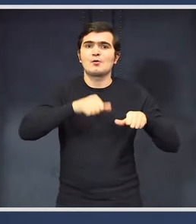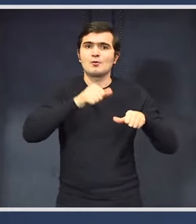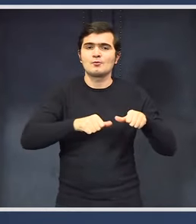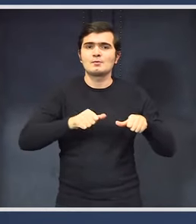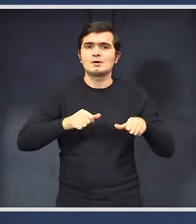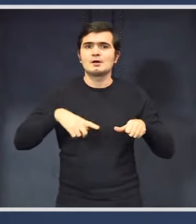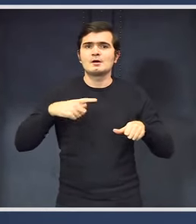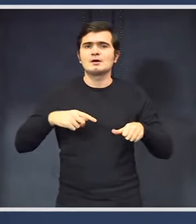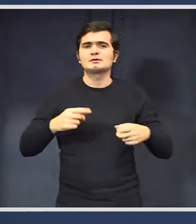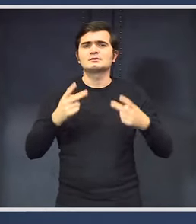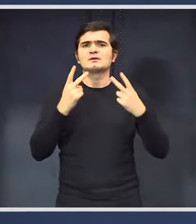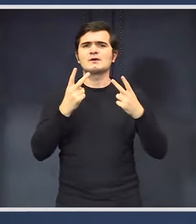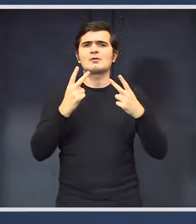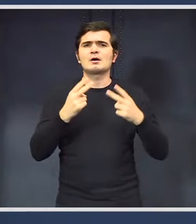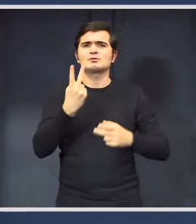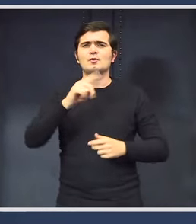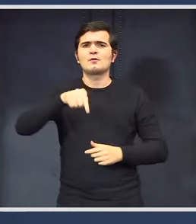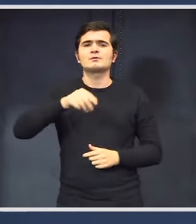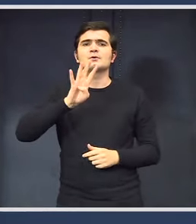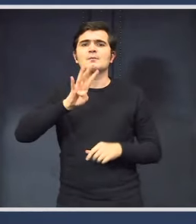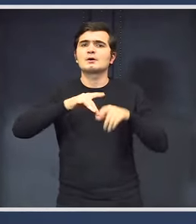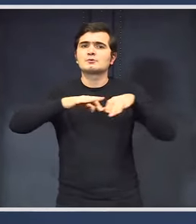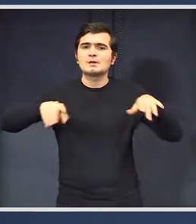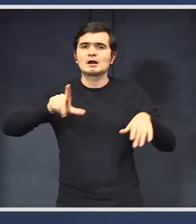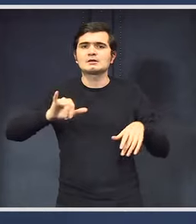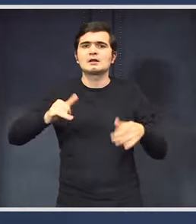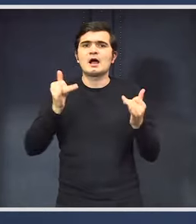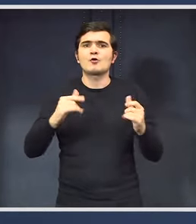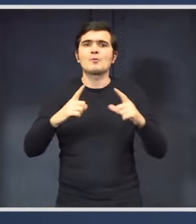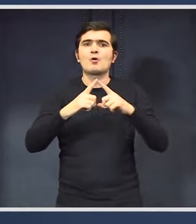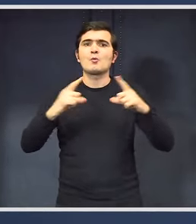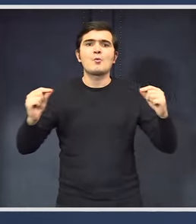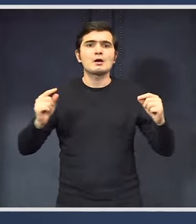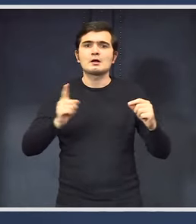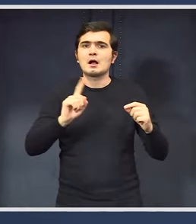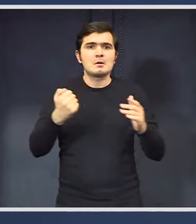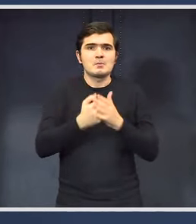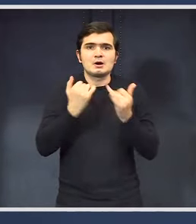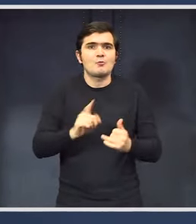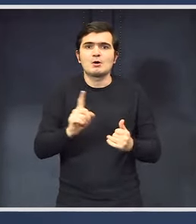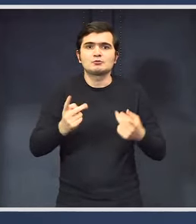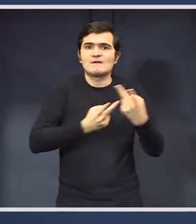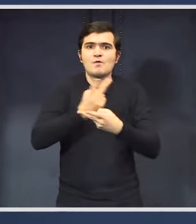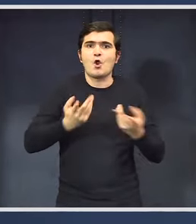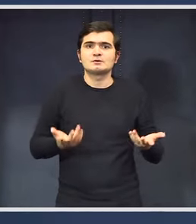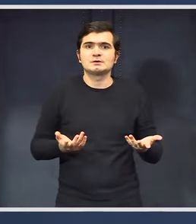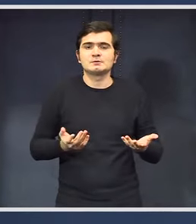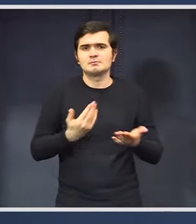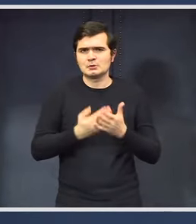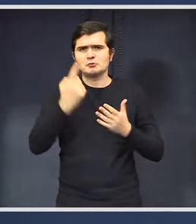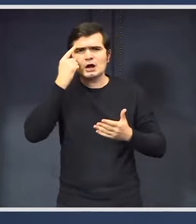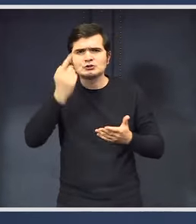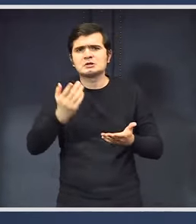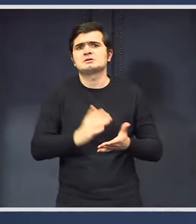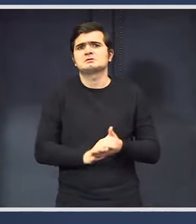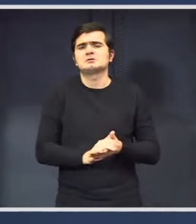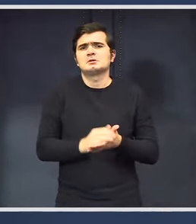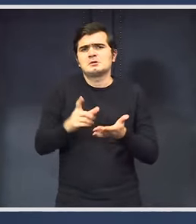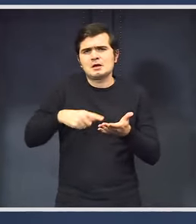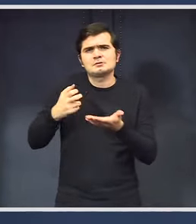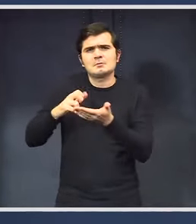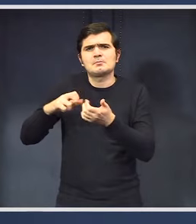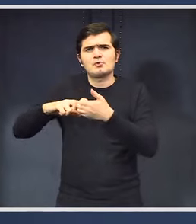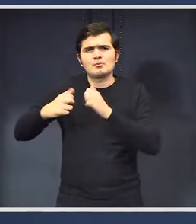sunt în valoare de aproape 2,4 miliarde de lei vouchere de vacanță care nu au fost folosite. Pentru că, știți foarte bine, pe de o parte